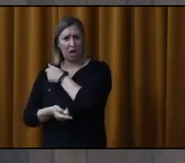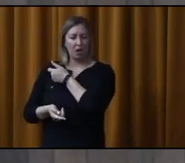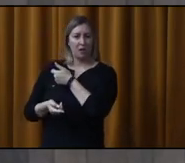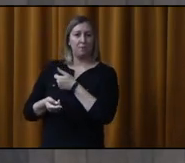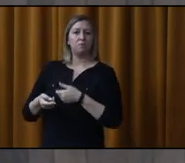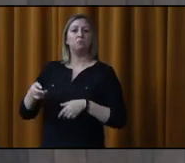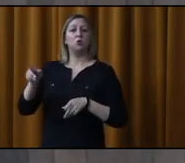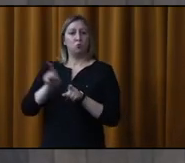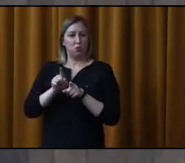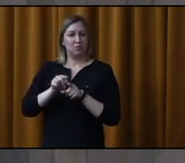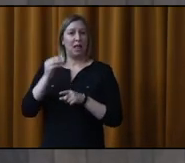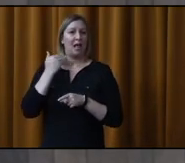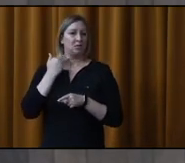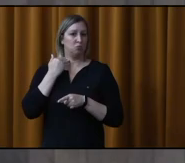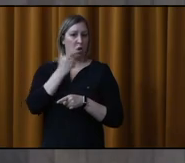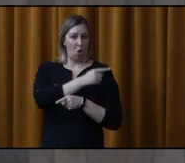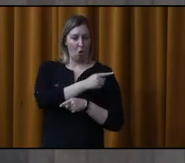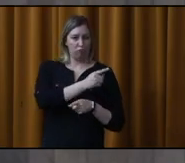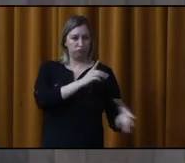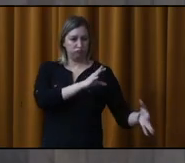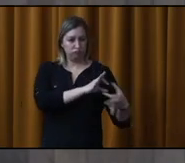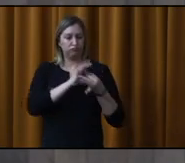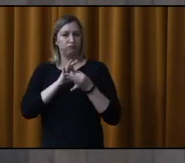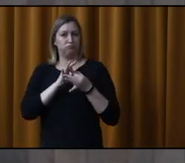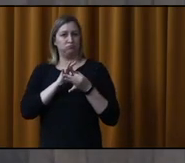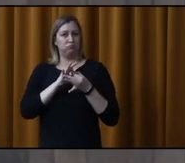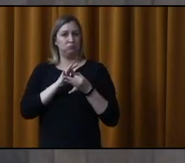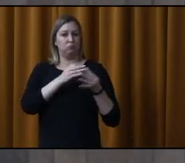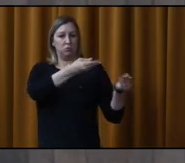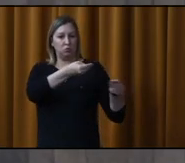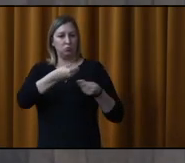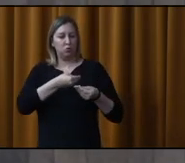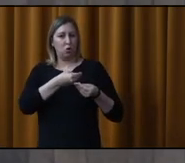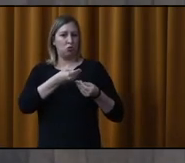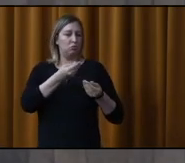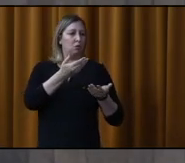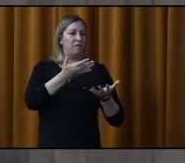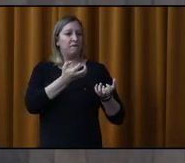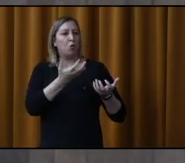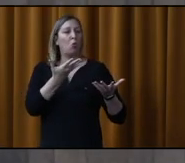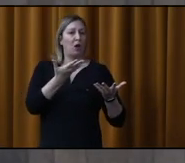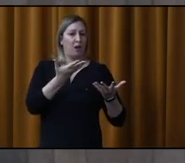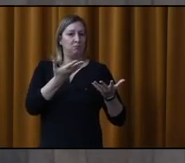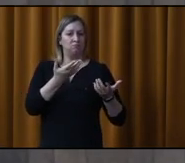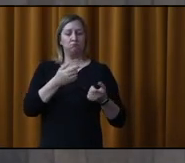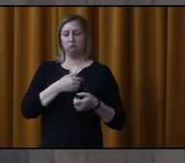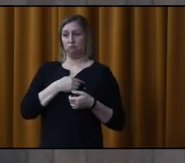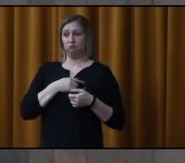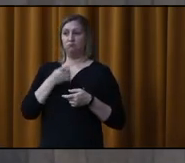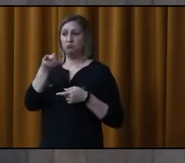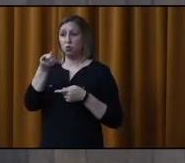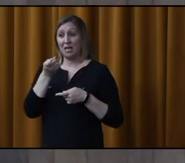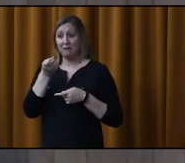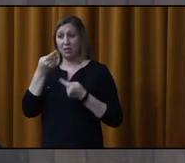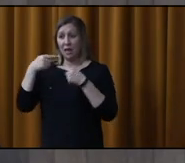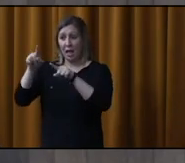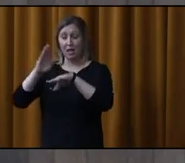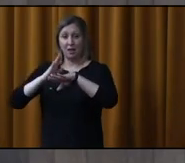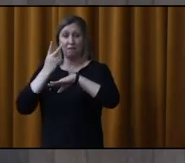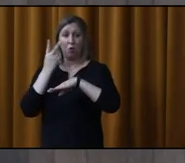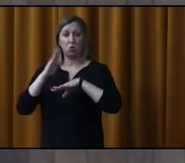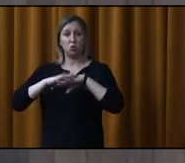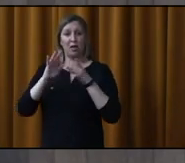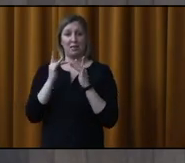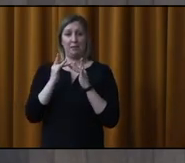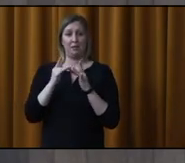de l'Assomption dont fait partie la Ville de Repentigny a déposé un mémoire assez clair sur nos intentions. Donc, M. Cyr, je vous invite à aller le consulter sur le site